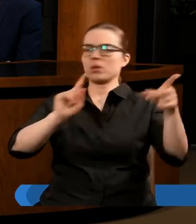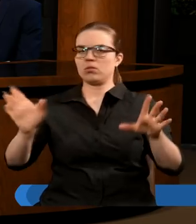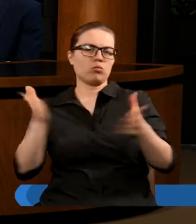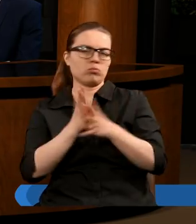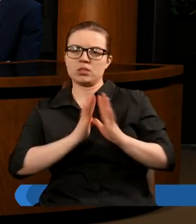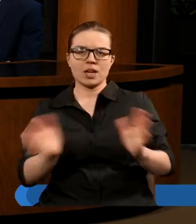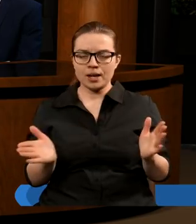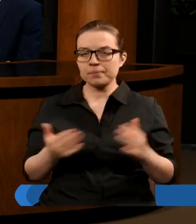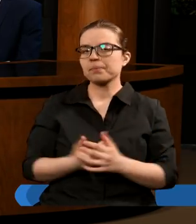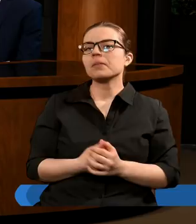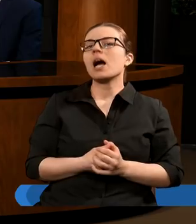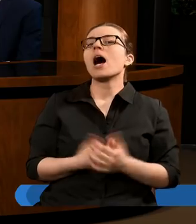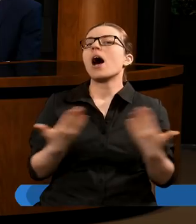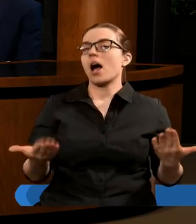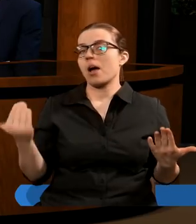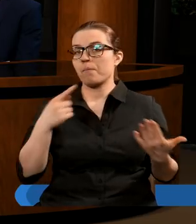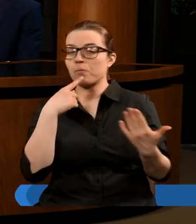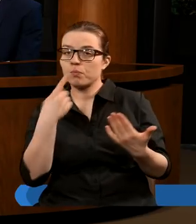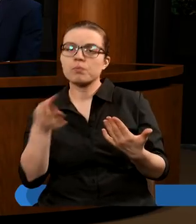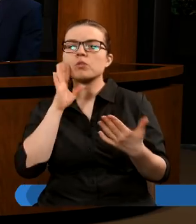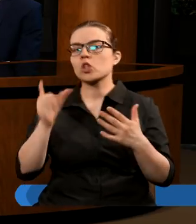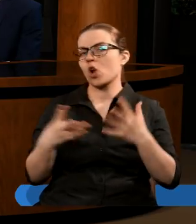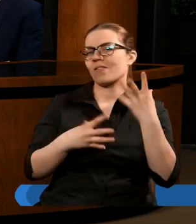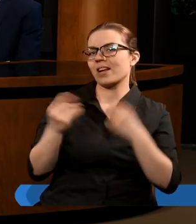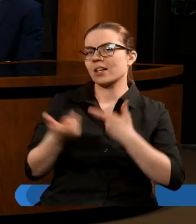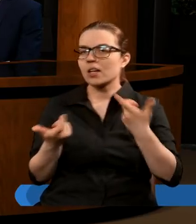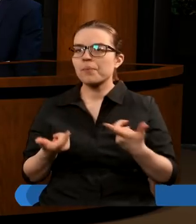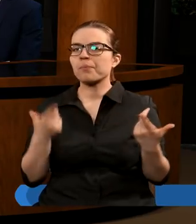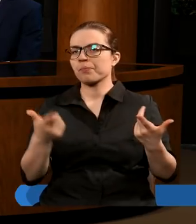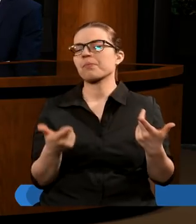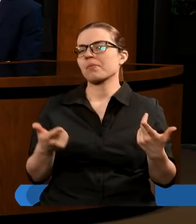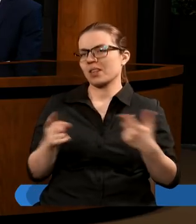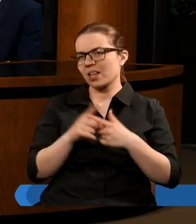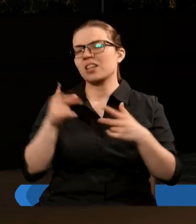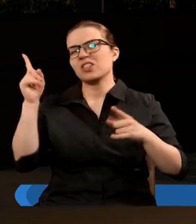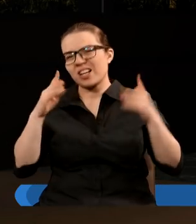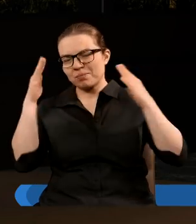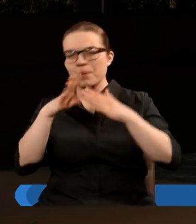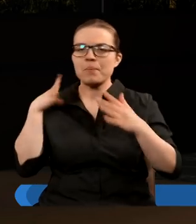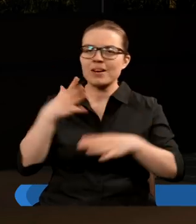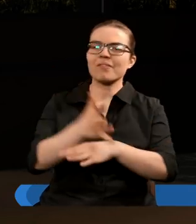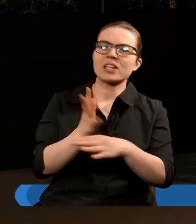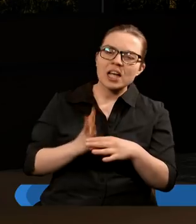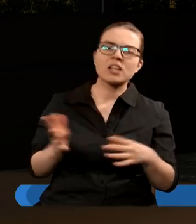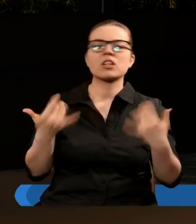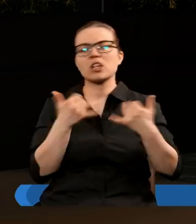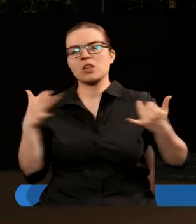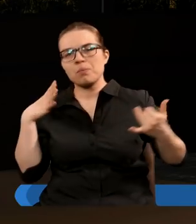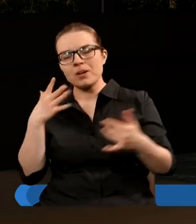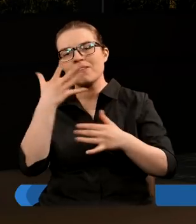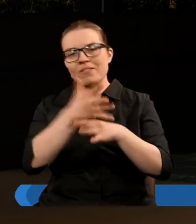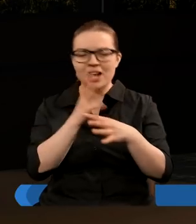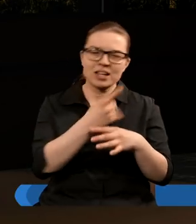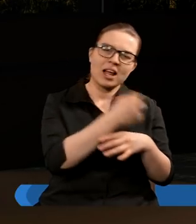nawet można by powiedzieć, że zrobił coś jeszcze więcej, no bo papieże w sumie wcześniej też czasami byli więźniami, niektórzy byli więźniami jedni